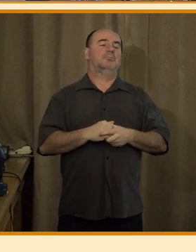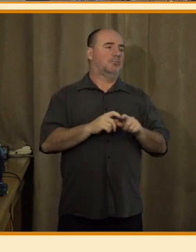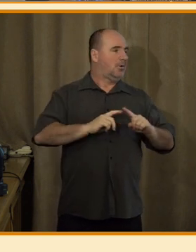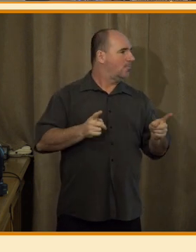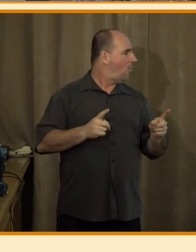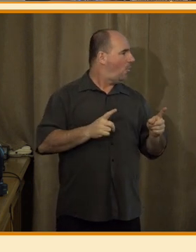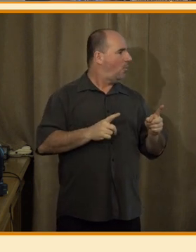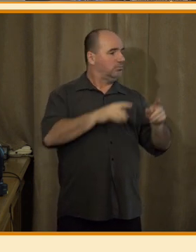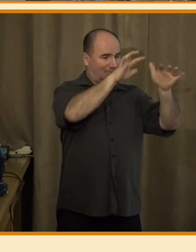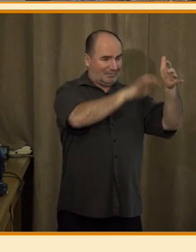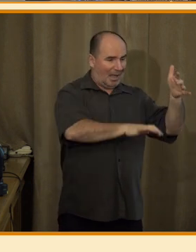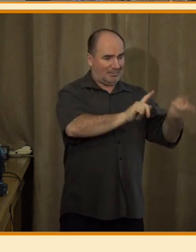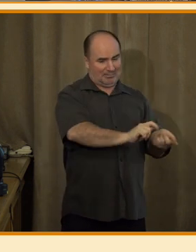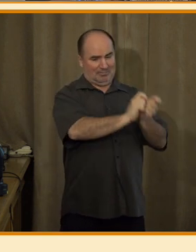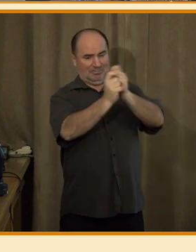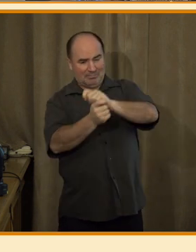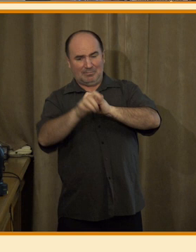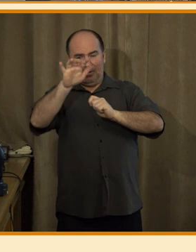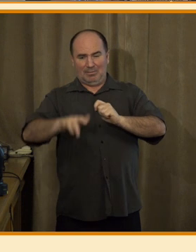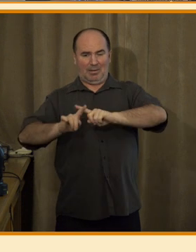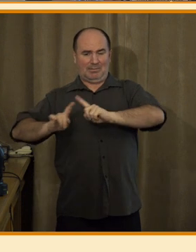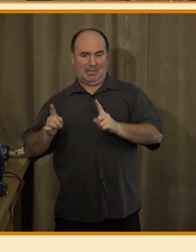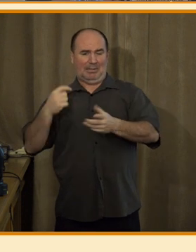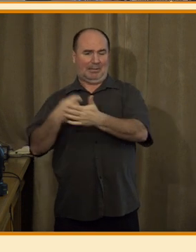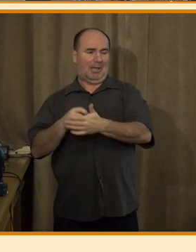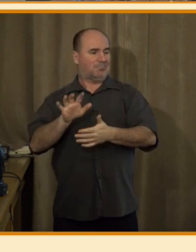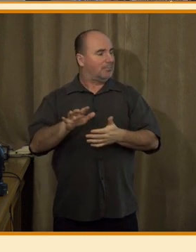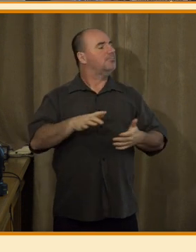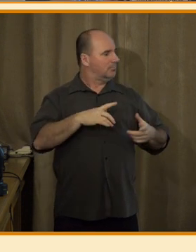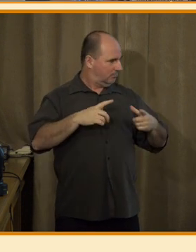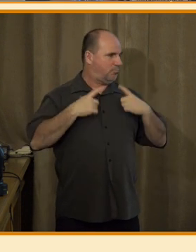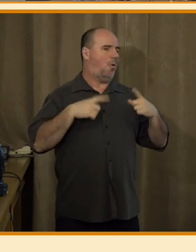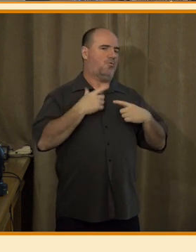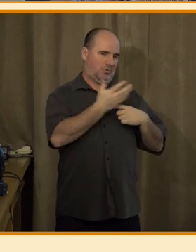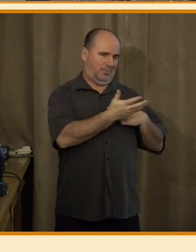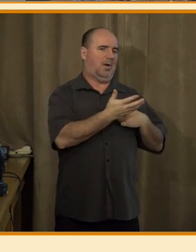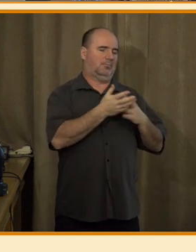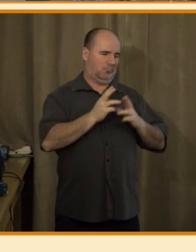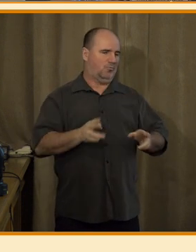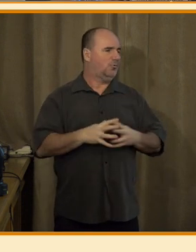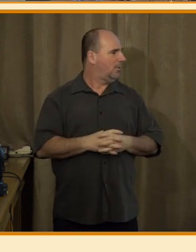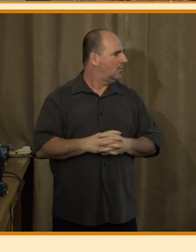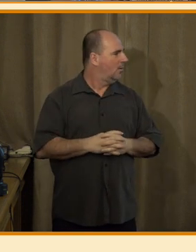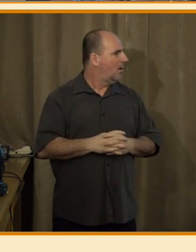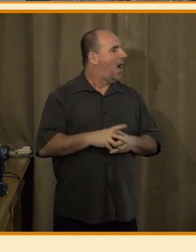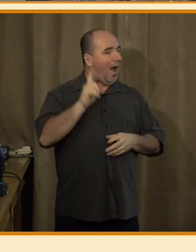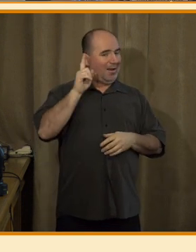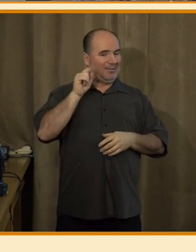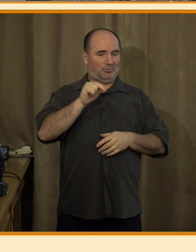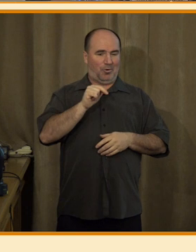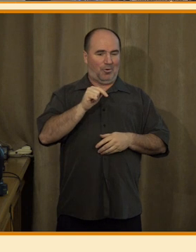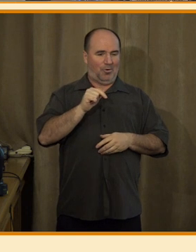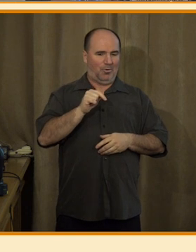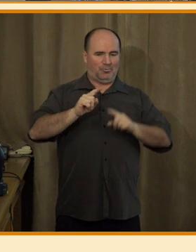I my s těmito nástroji pracujeme v Čece. Ale to už je něco jiného, než to, co bylo hlavním smyslem mé